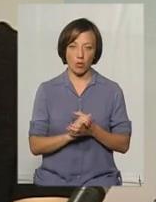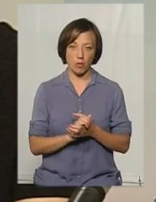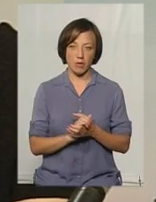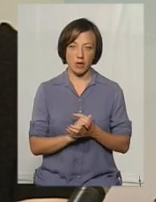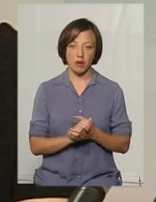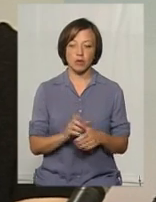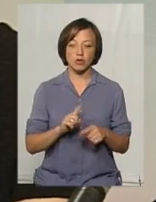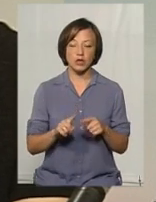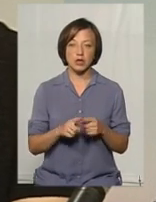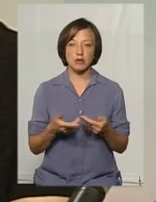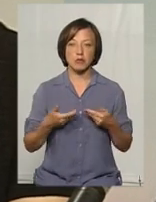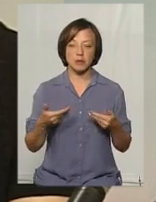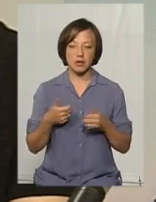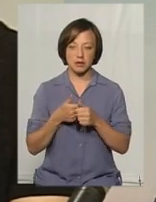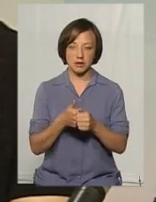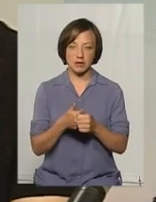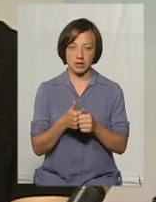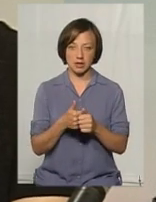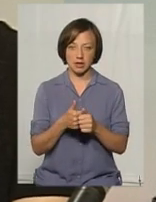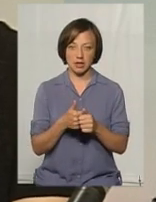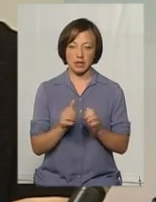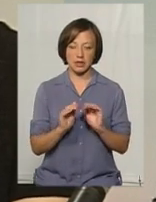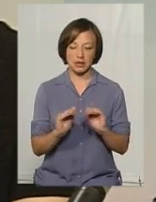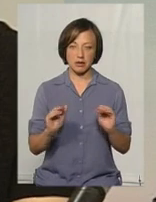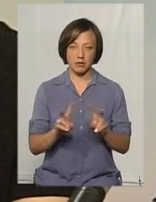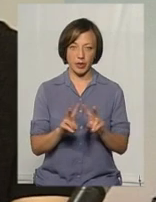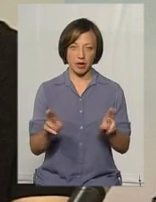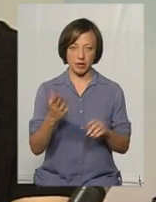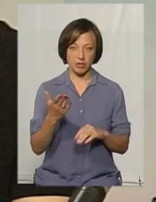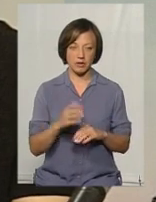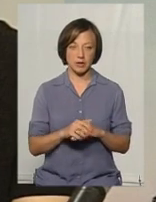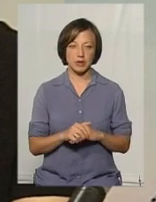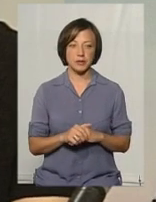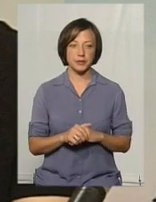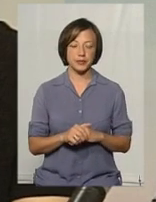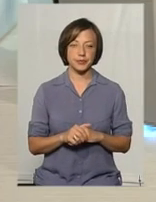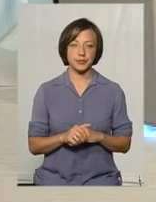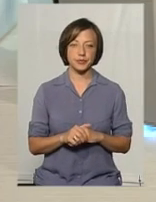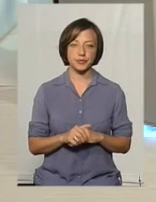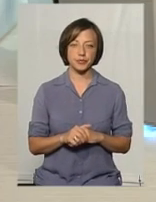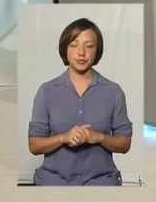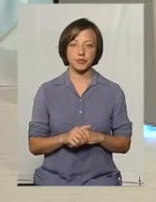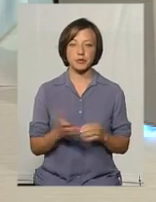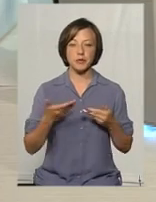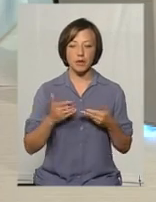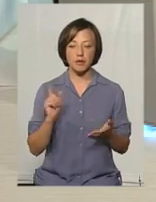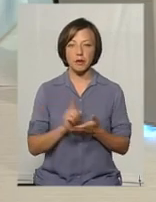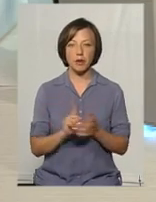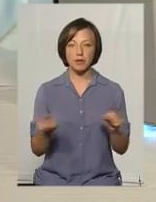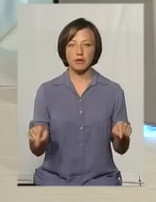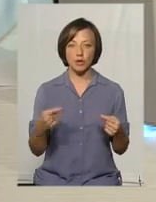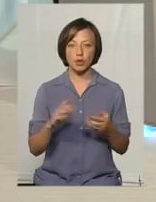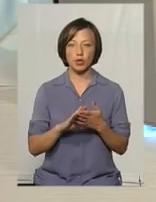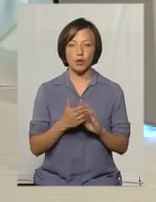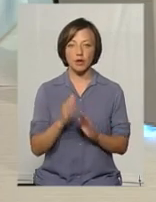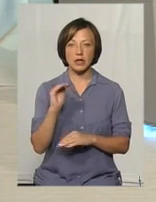І тут, скоріше, ми йдемо за дітьми. Не діти мають підлаштовуватися до саме того процесу, а ми маємо створити всі такі умови, щоб дитина,